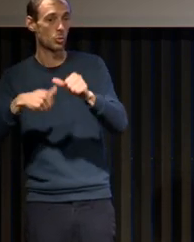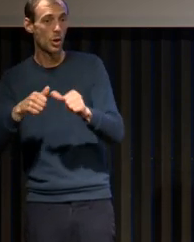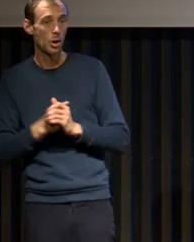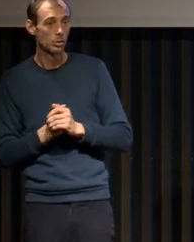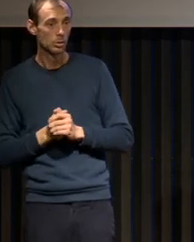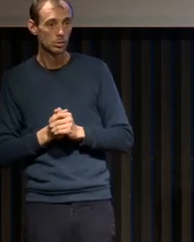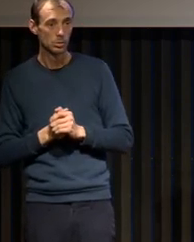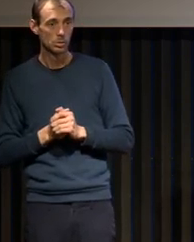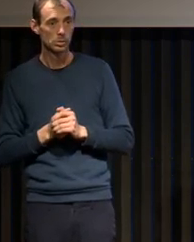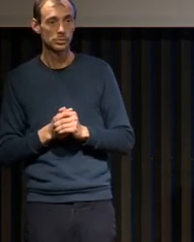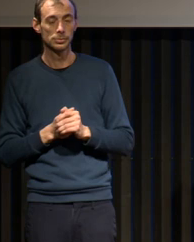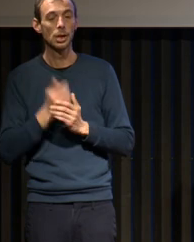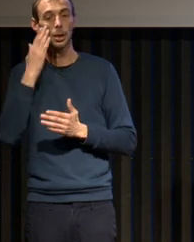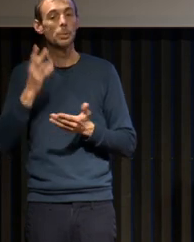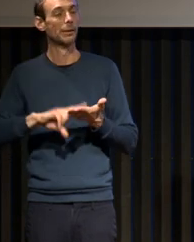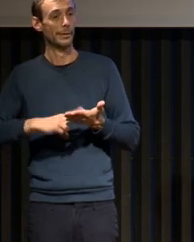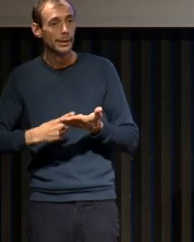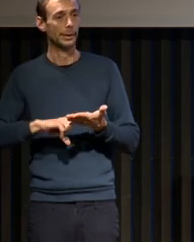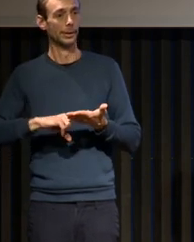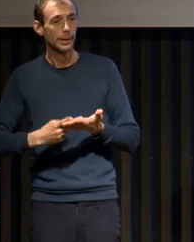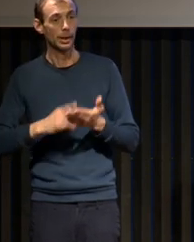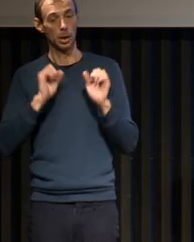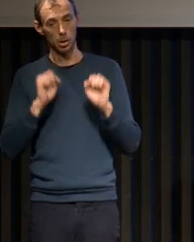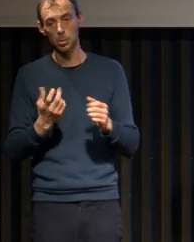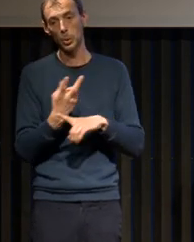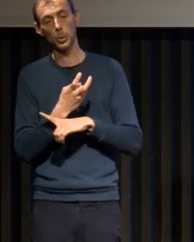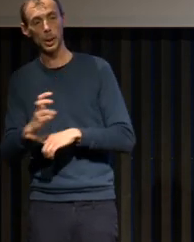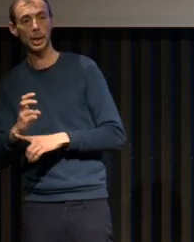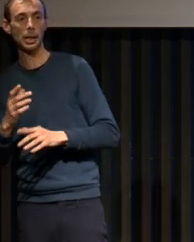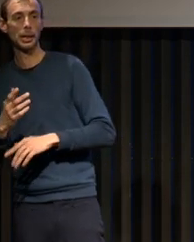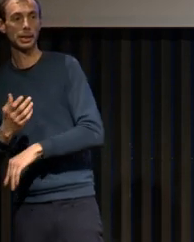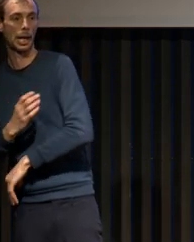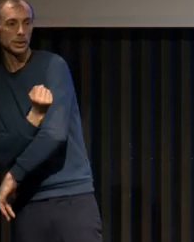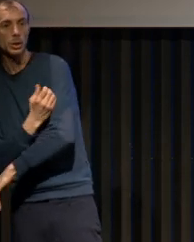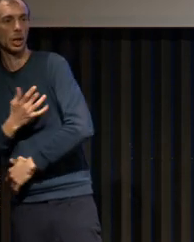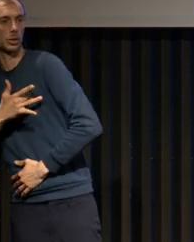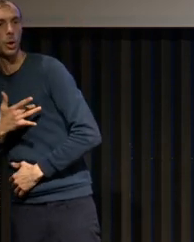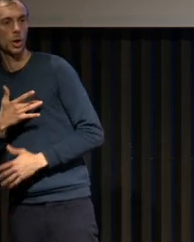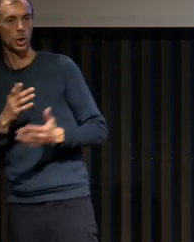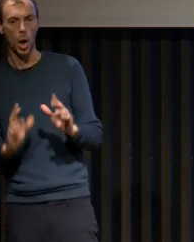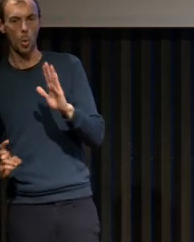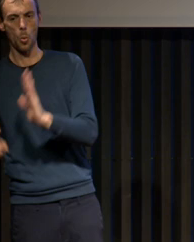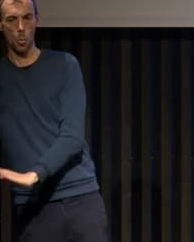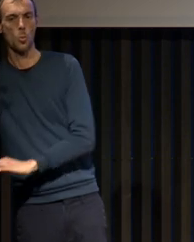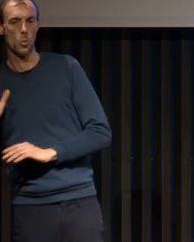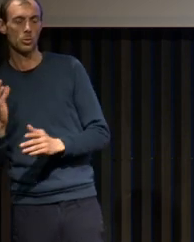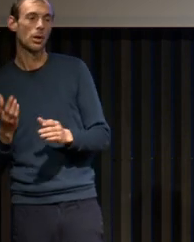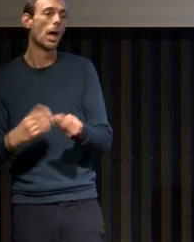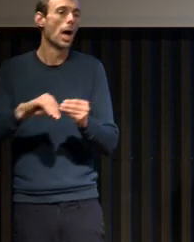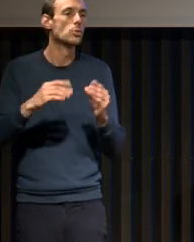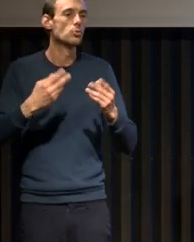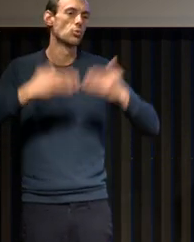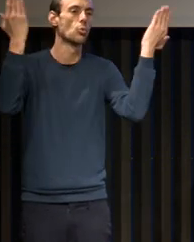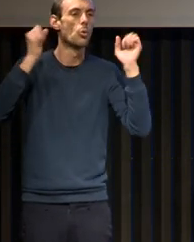La discontinuité du sommeil peut augmenter les risques de maladies cardiovasculaires et de somnolence pendant la journée. Vous voyez là,